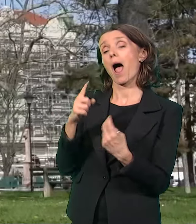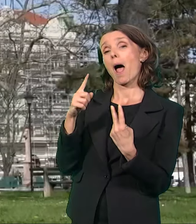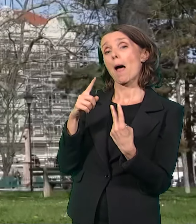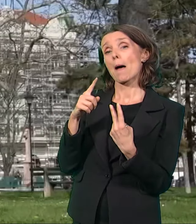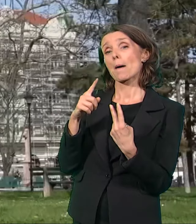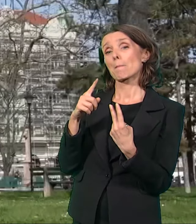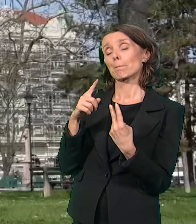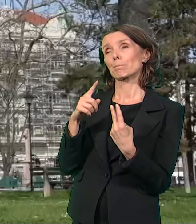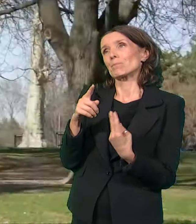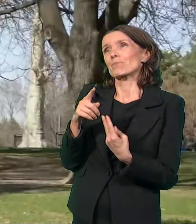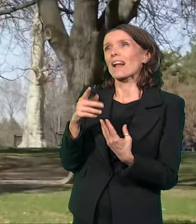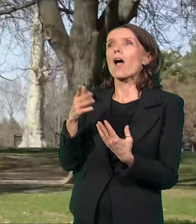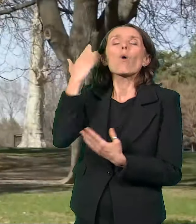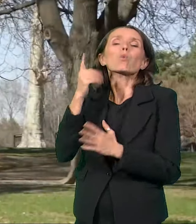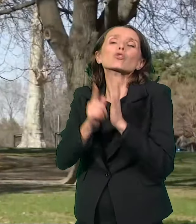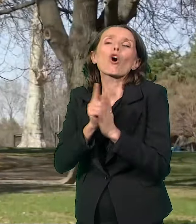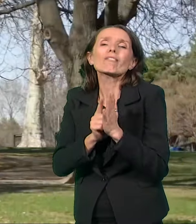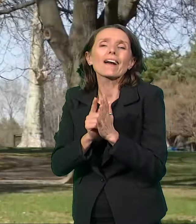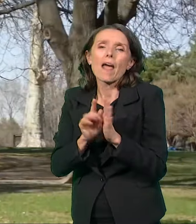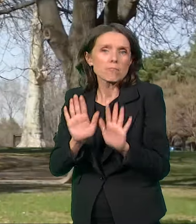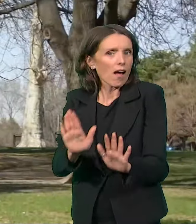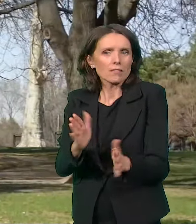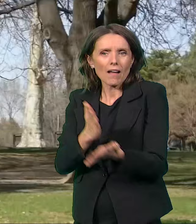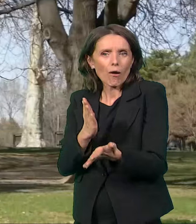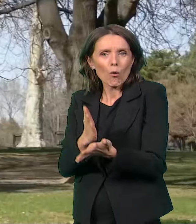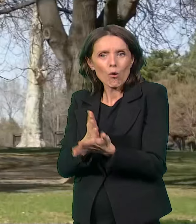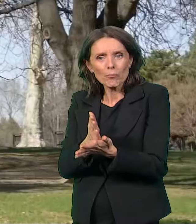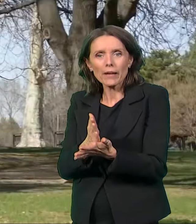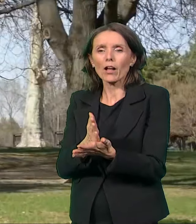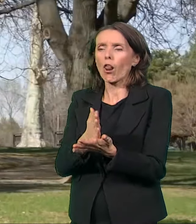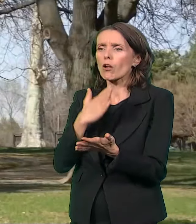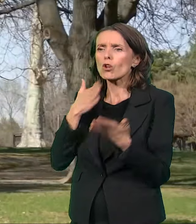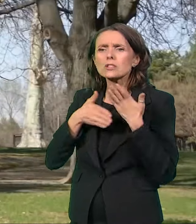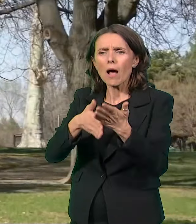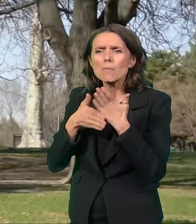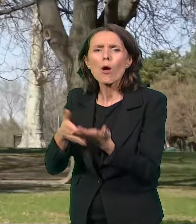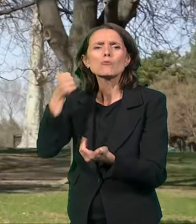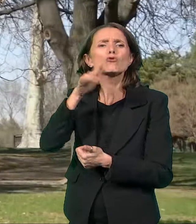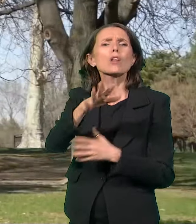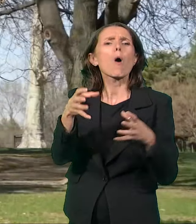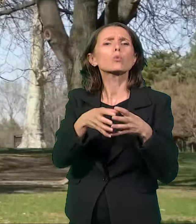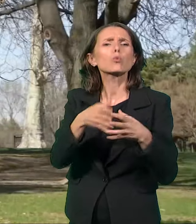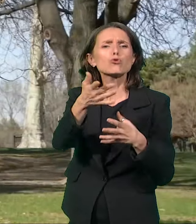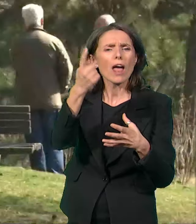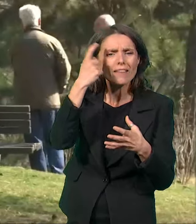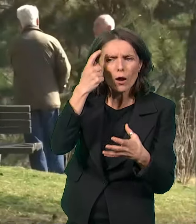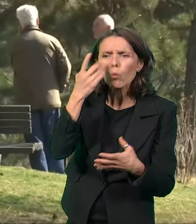trend na neki način. Pomagali su i prosvjetna i kulturna udruženja,